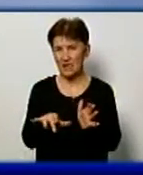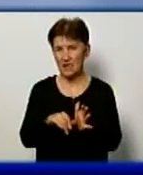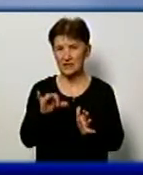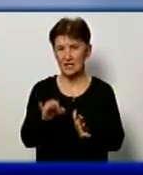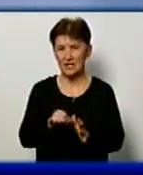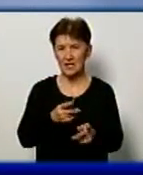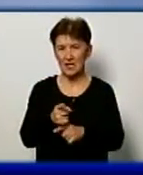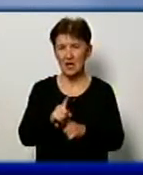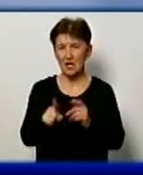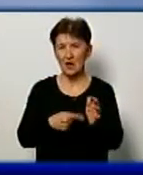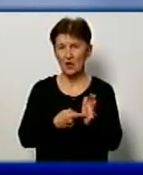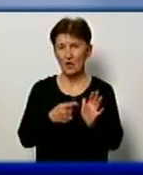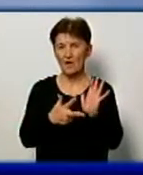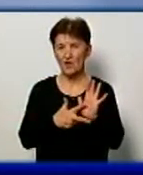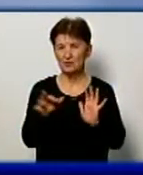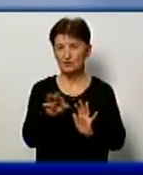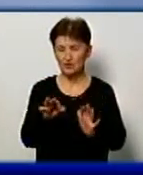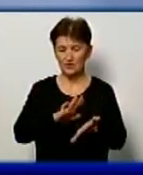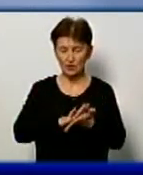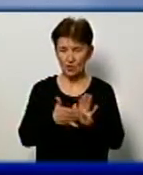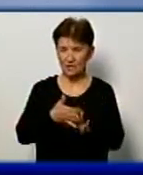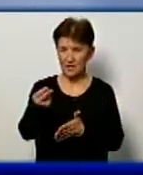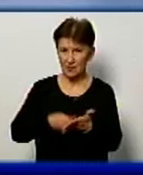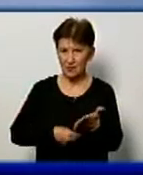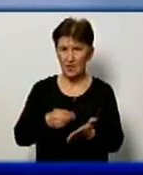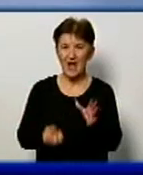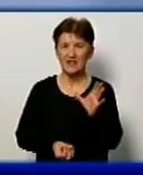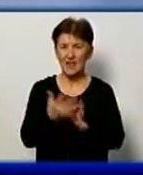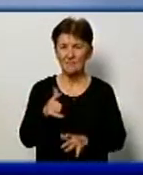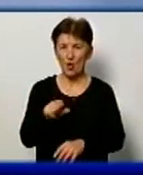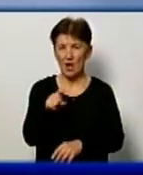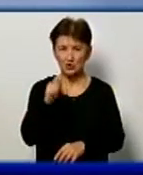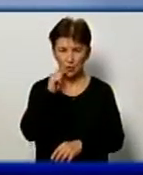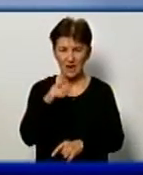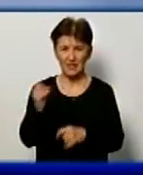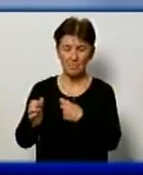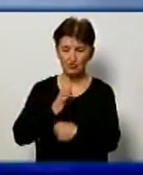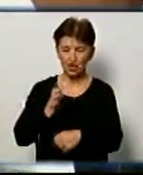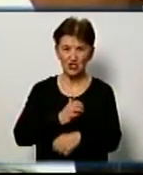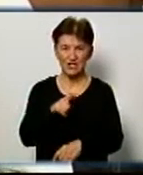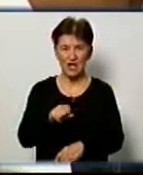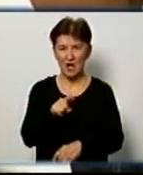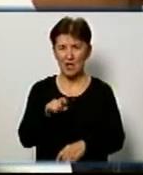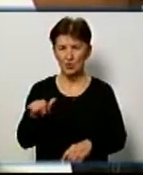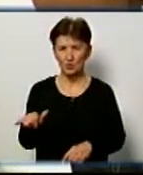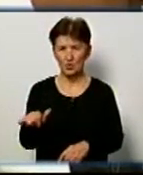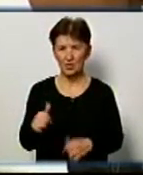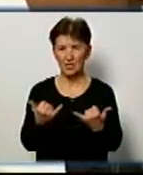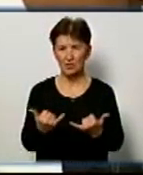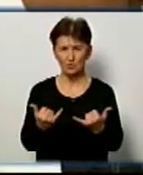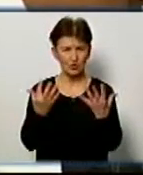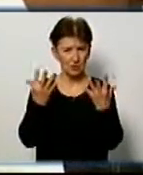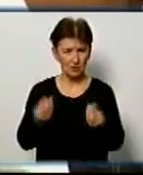опалює третину міста, 8 жовтня уклало договір «Знак «Нафтогаз України» на постачання газу. На сьогоднішній день у нас